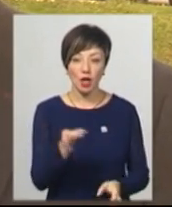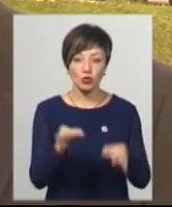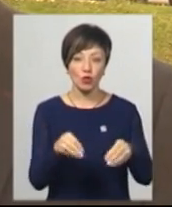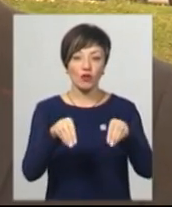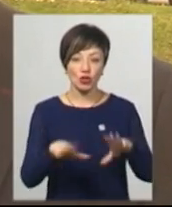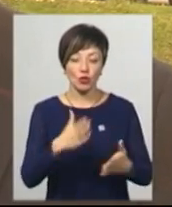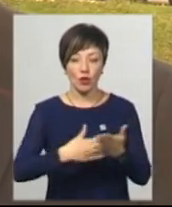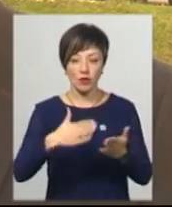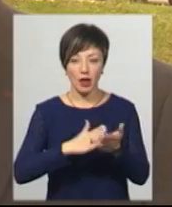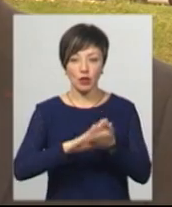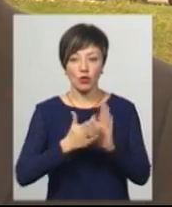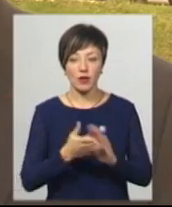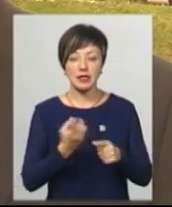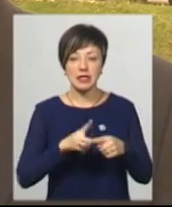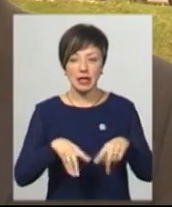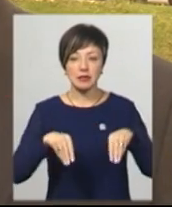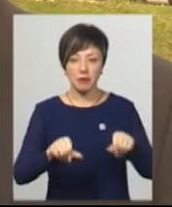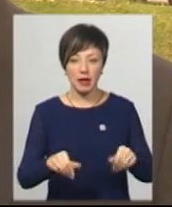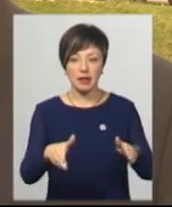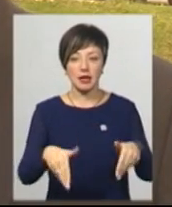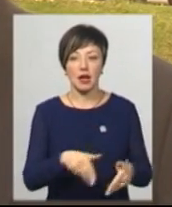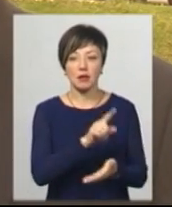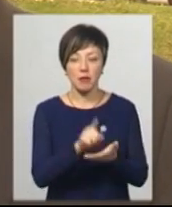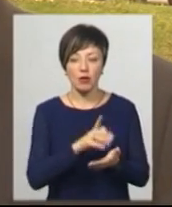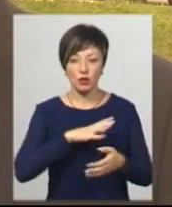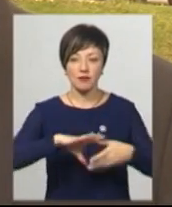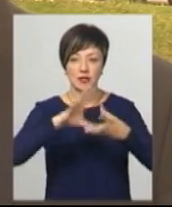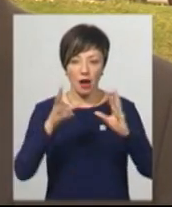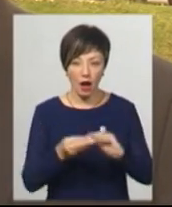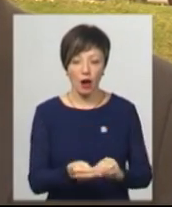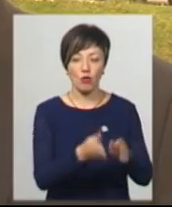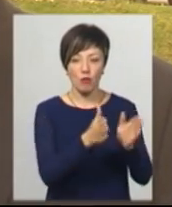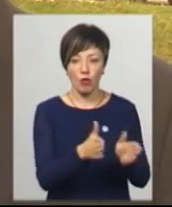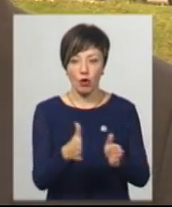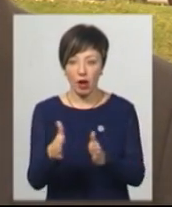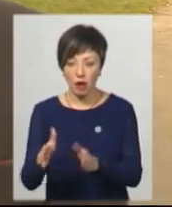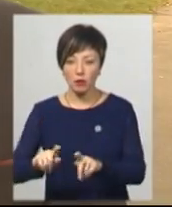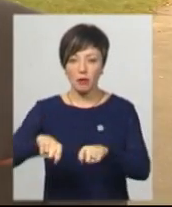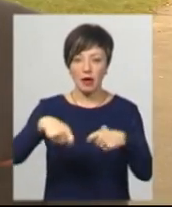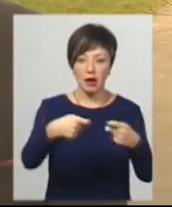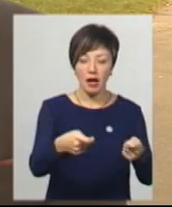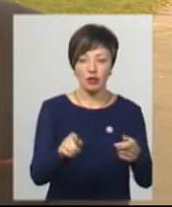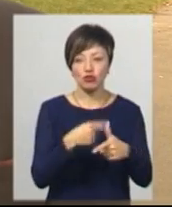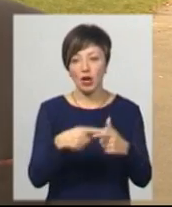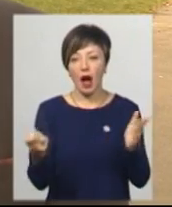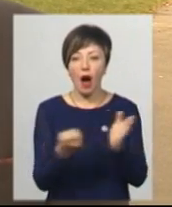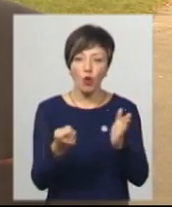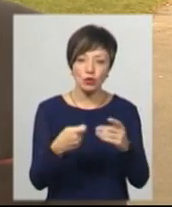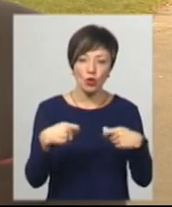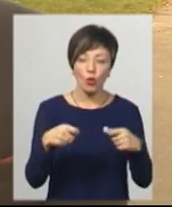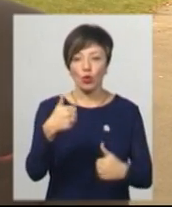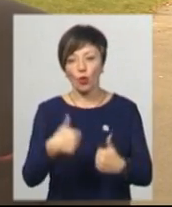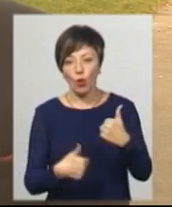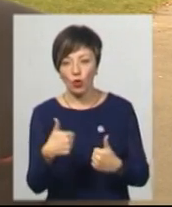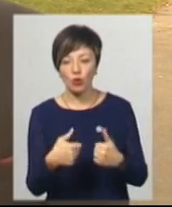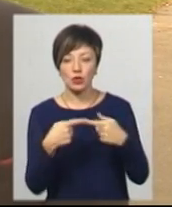договору, то дана земельна ділянка має бути в загальному порядку, передана на аукціон, чи конкурс, чи ще